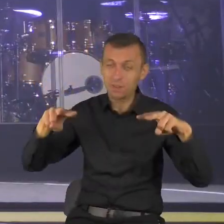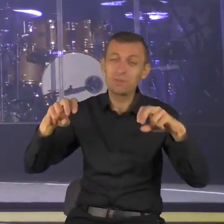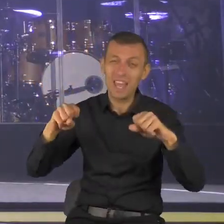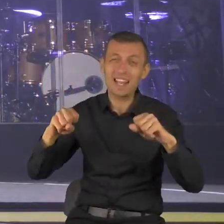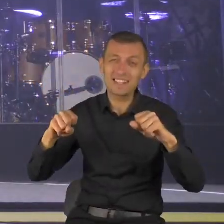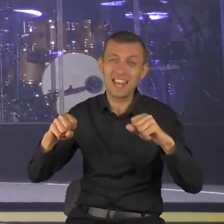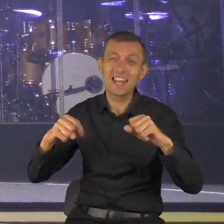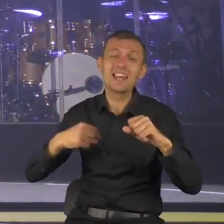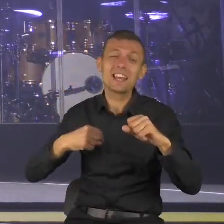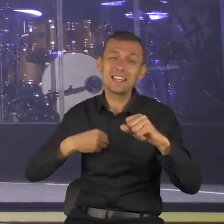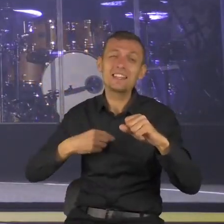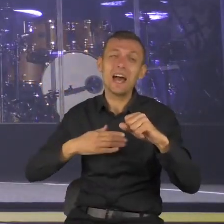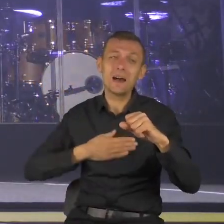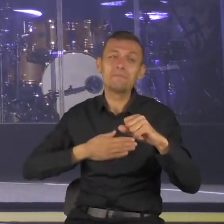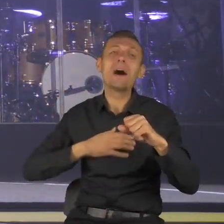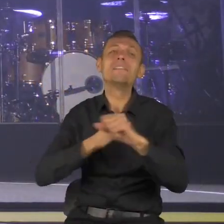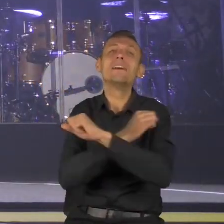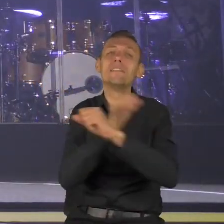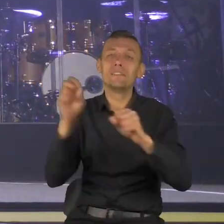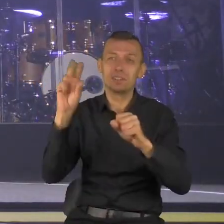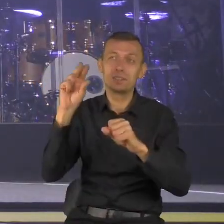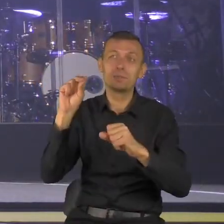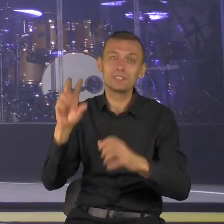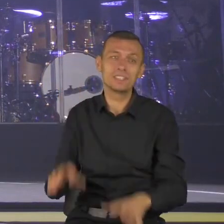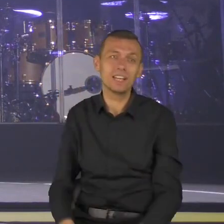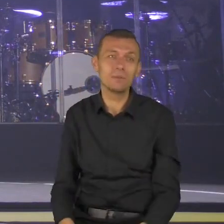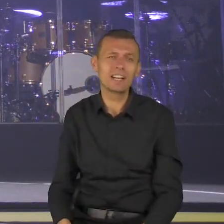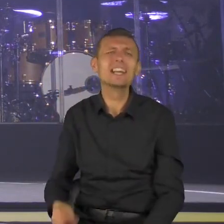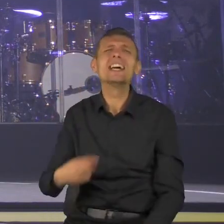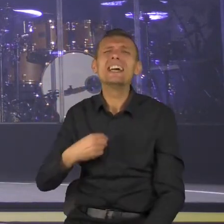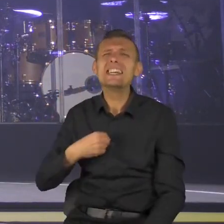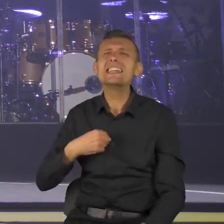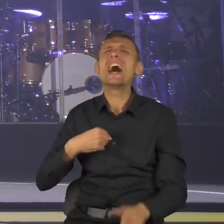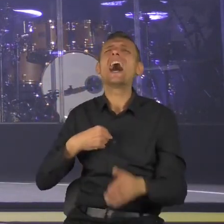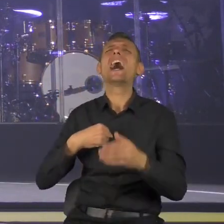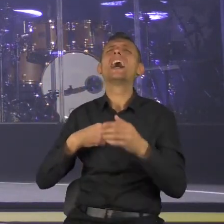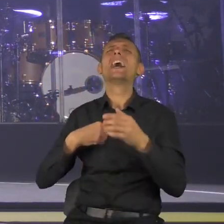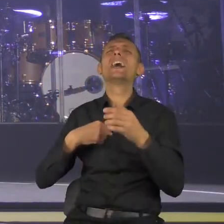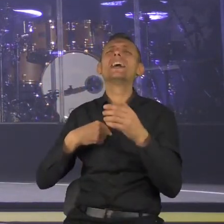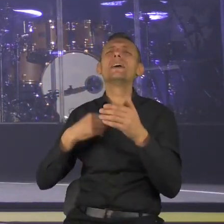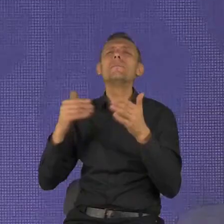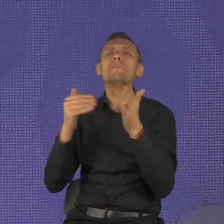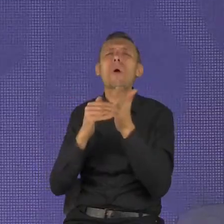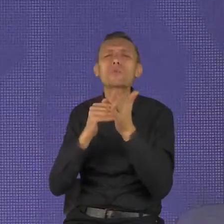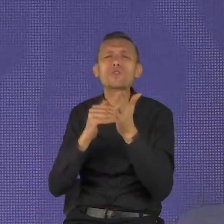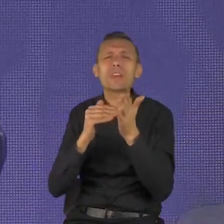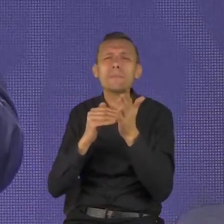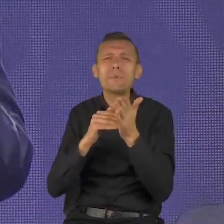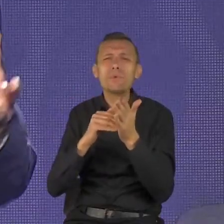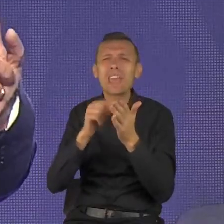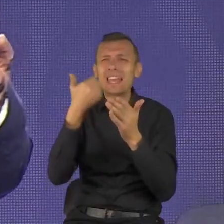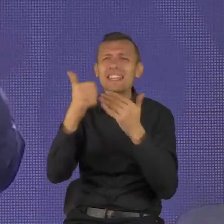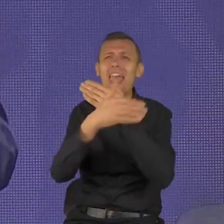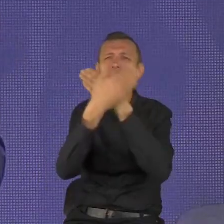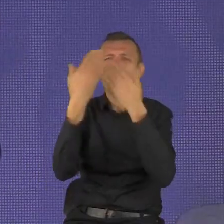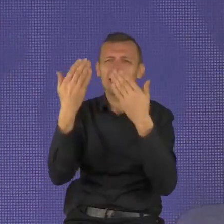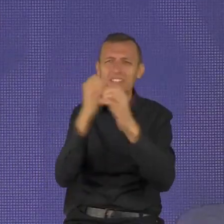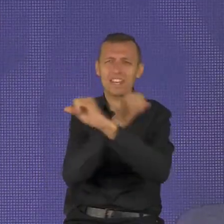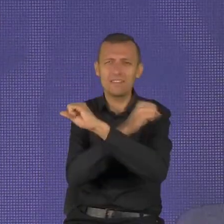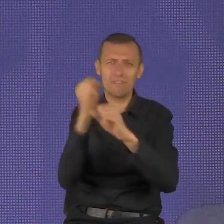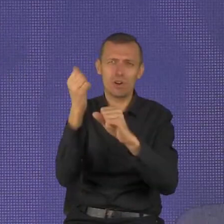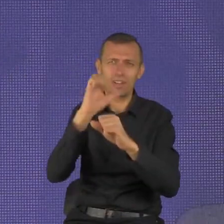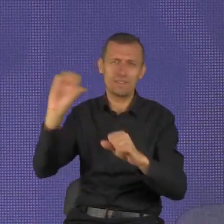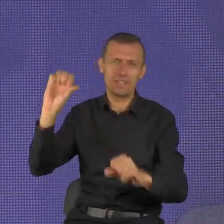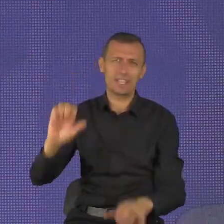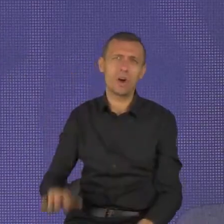A dla Waszego dobra potrzebuję także mieć jeden dzień w tygodniu swój szabat, a w moim przypadku, jeszcze raz to